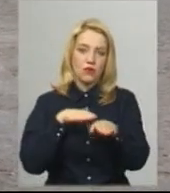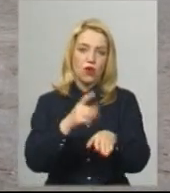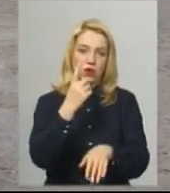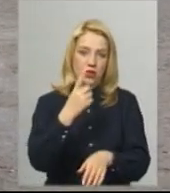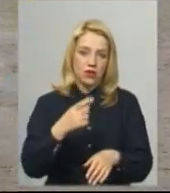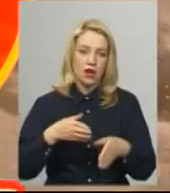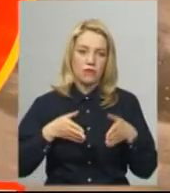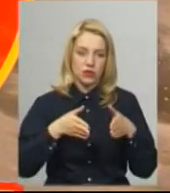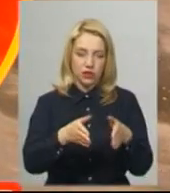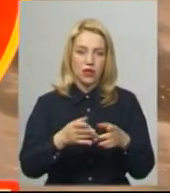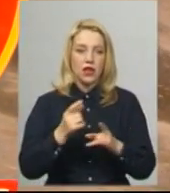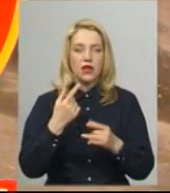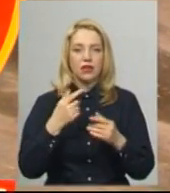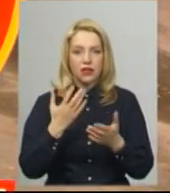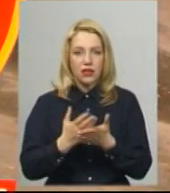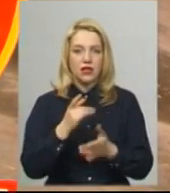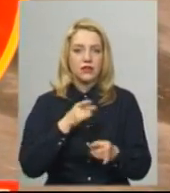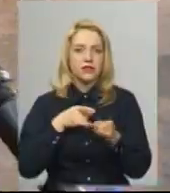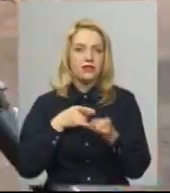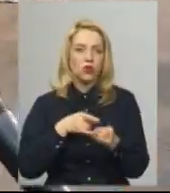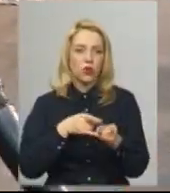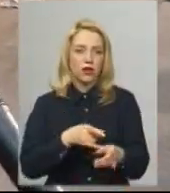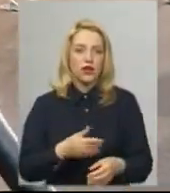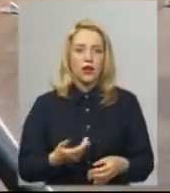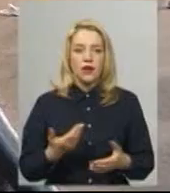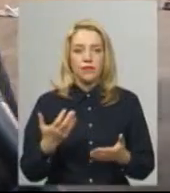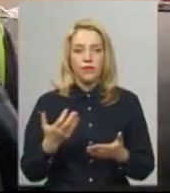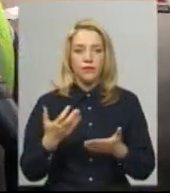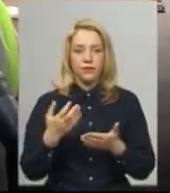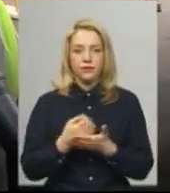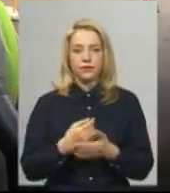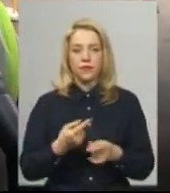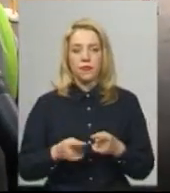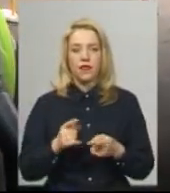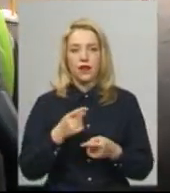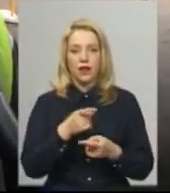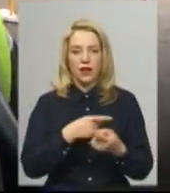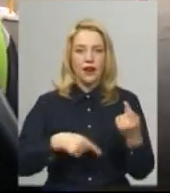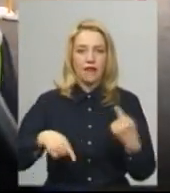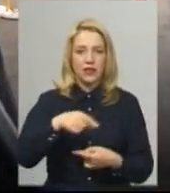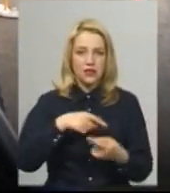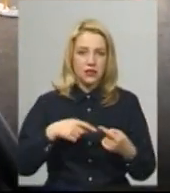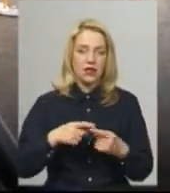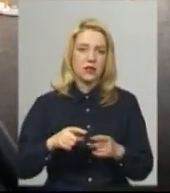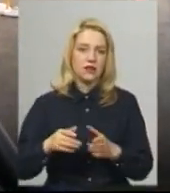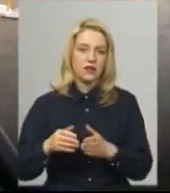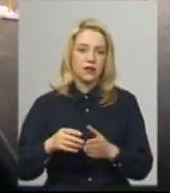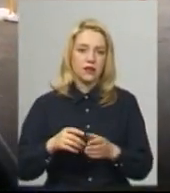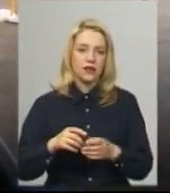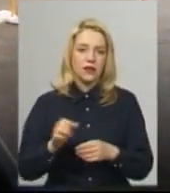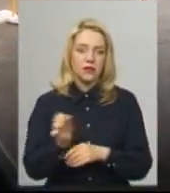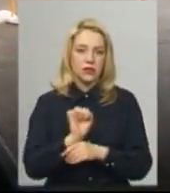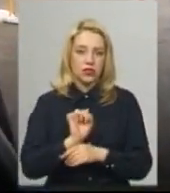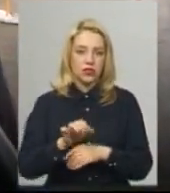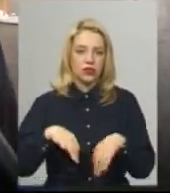каже регулювальник реверсивного руху Олександр Мариняк. Реверсний потік автомобілів регулюється в день